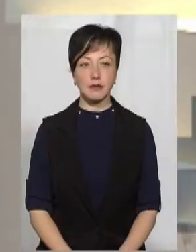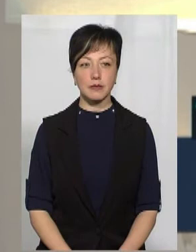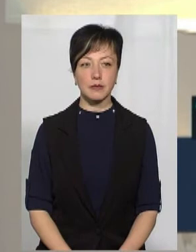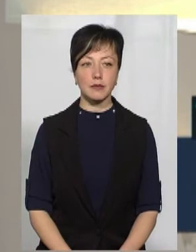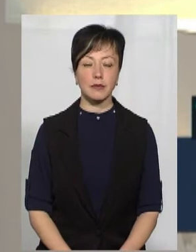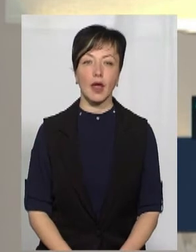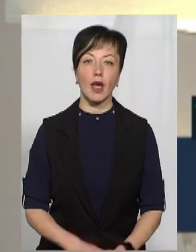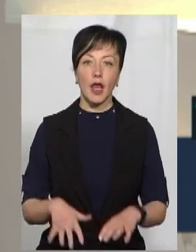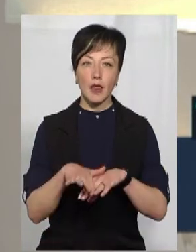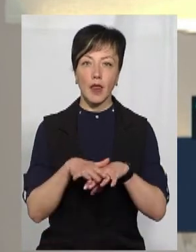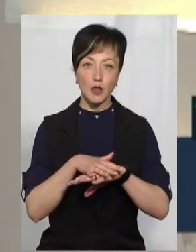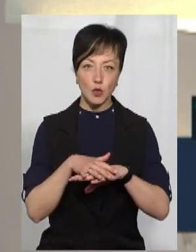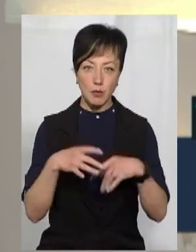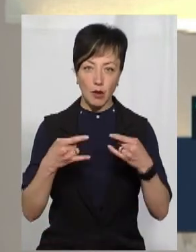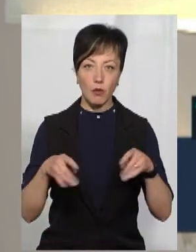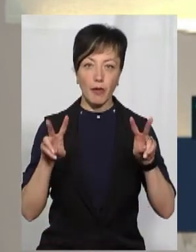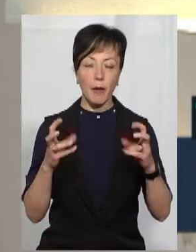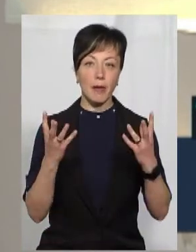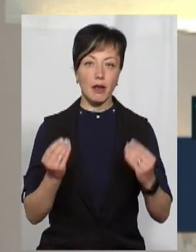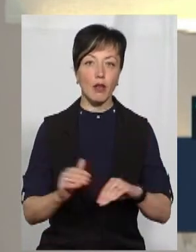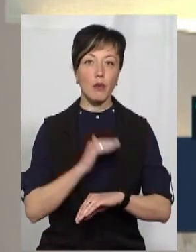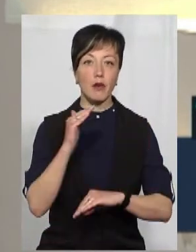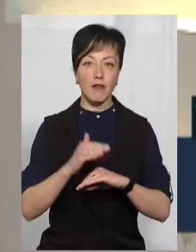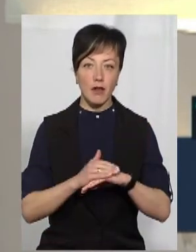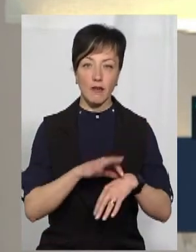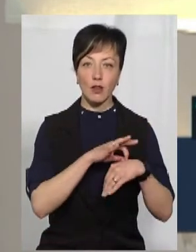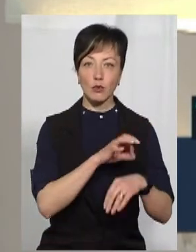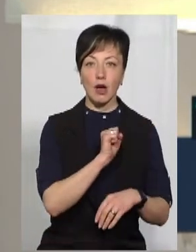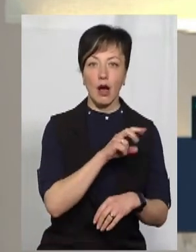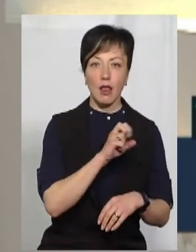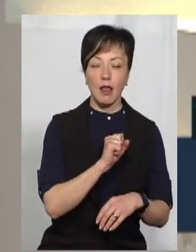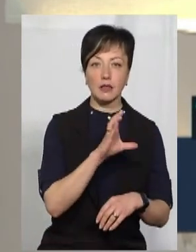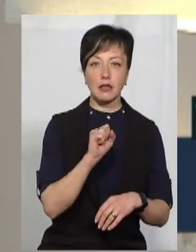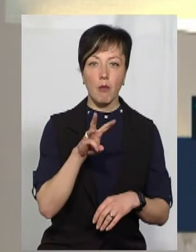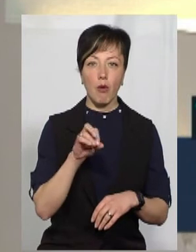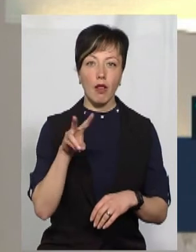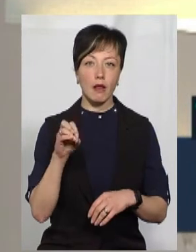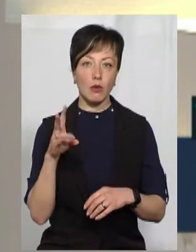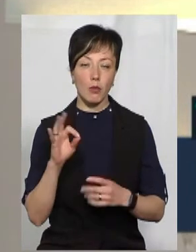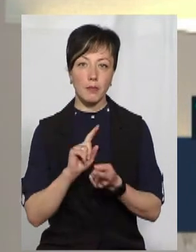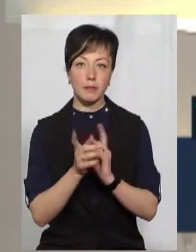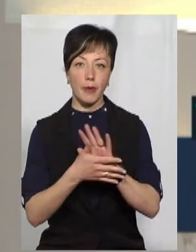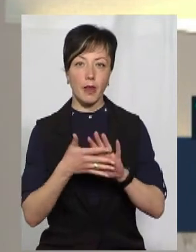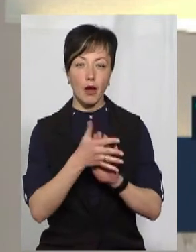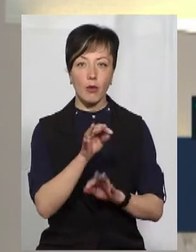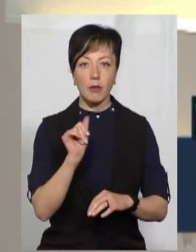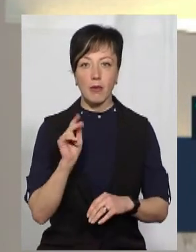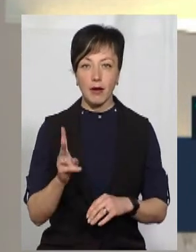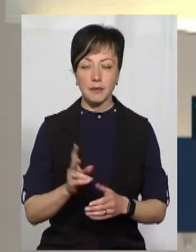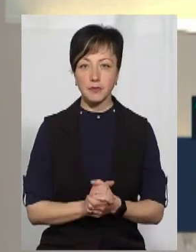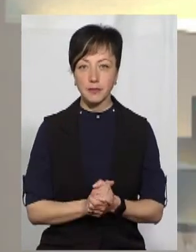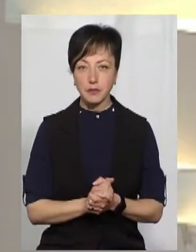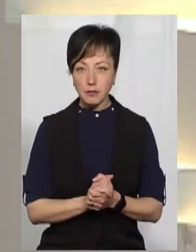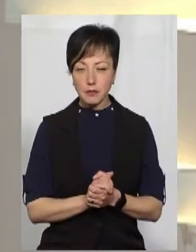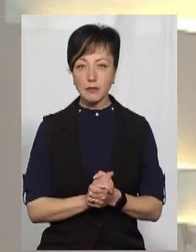На Суспільному тема дня. Добрий вечір. Мене звати Алеса Мойленко, на жестову мову перекладає Ольга Рибак.